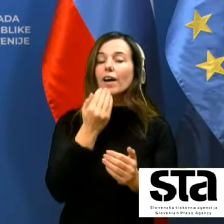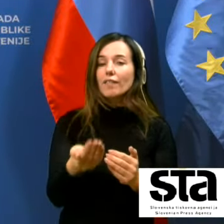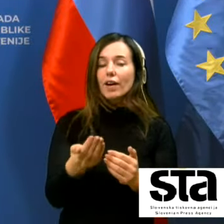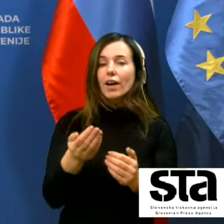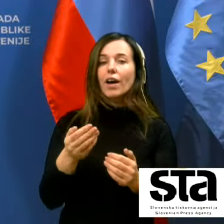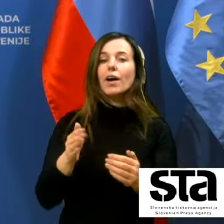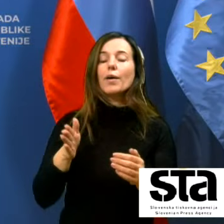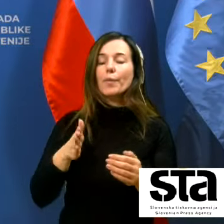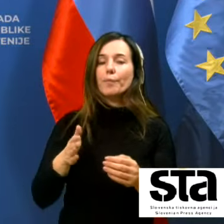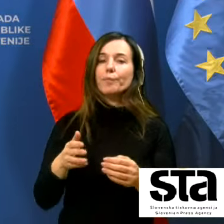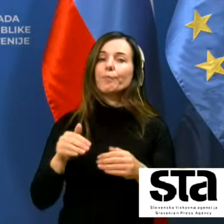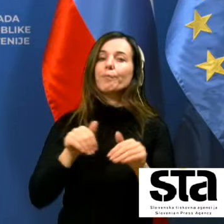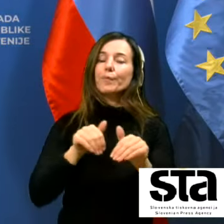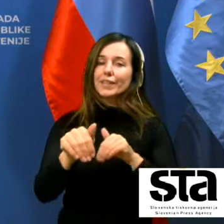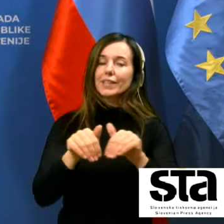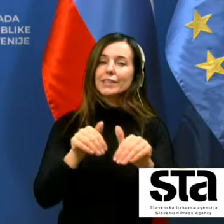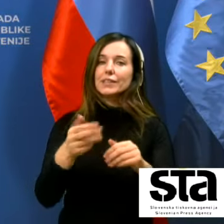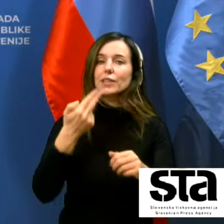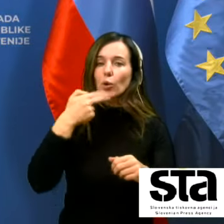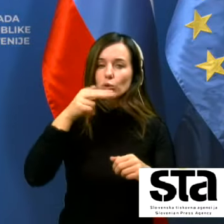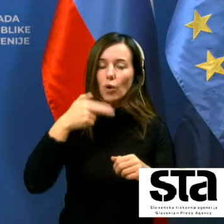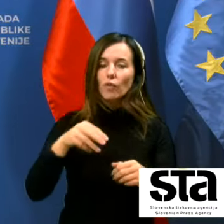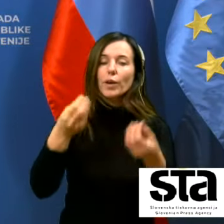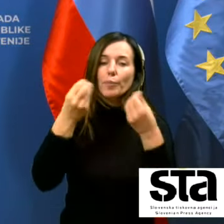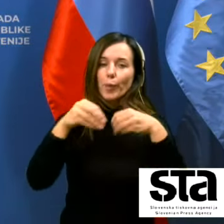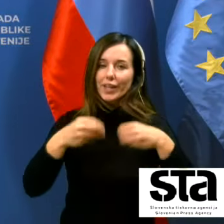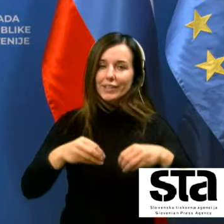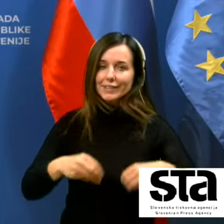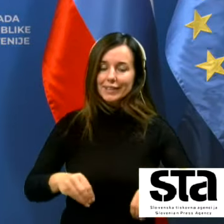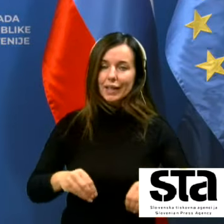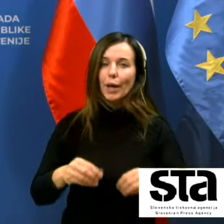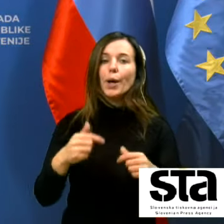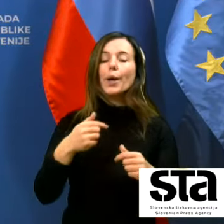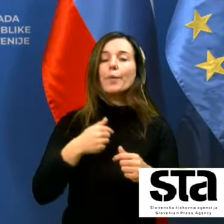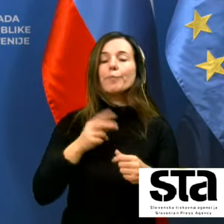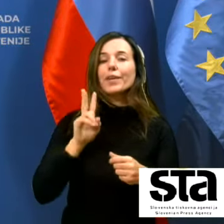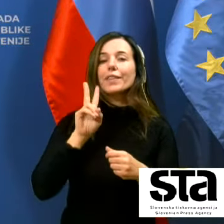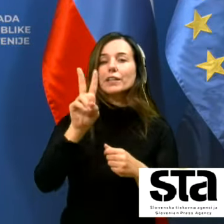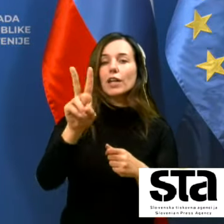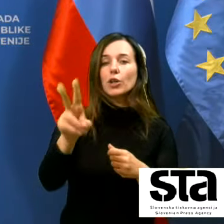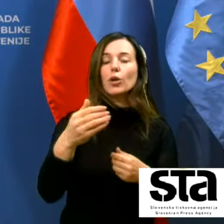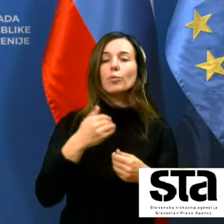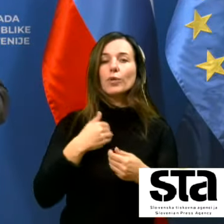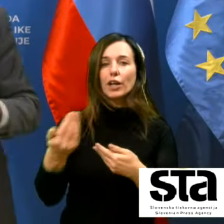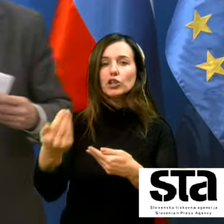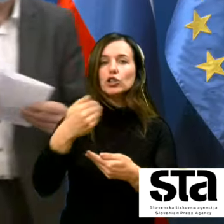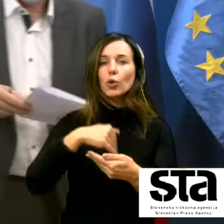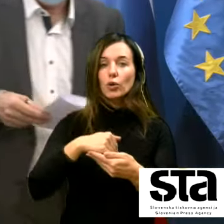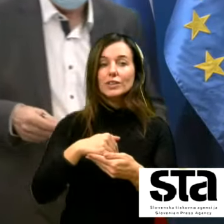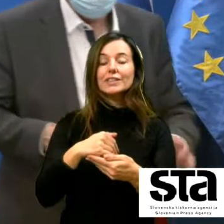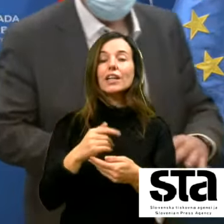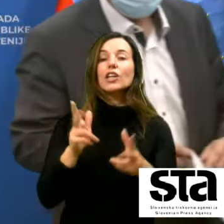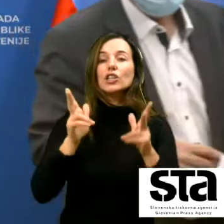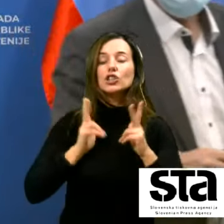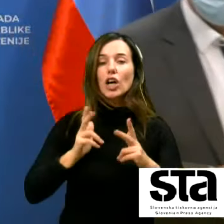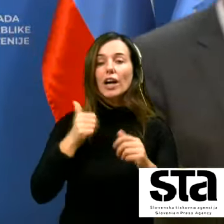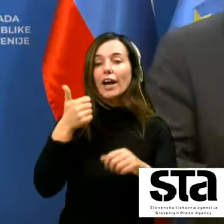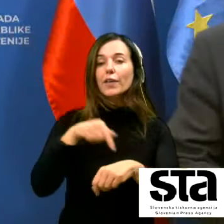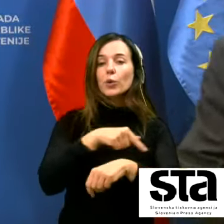vse vaše odgovore za vsa številna pojasnila mi pa nadaljujemo naš gost šakar ževuro in pa